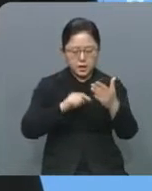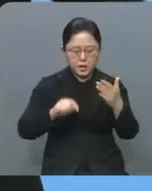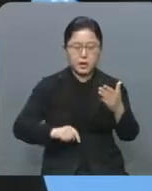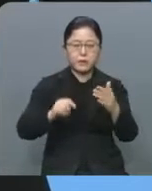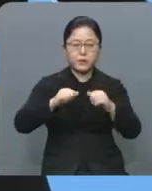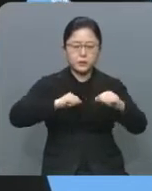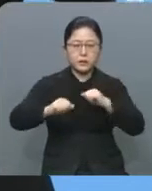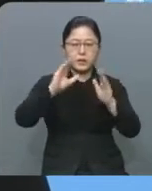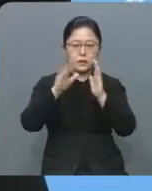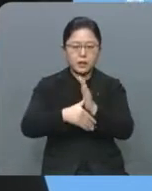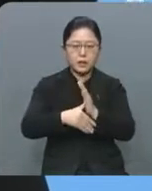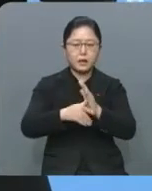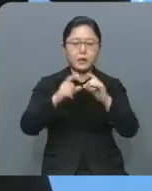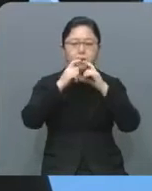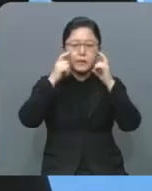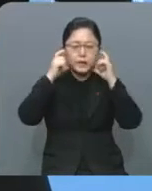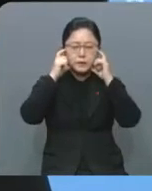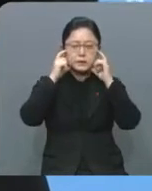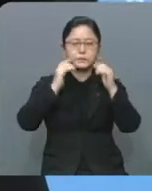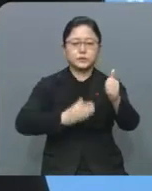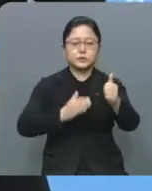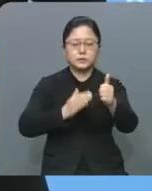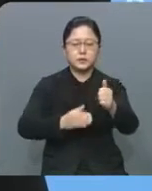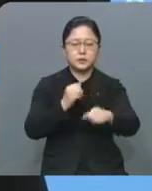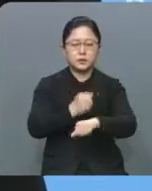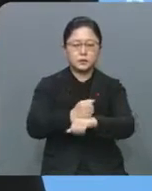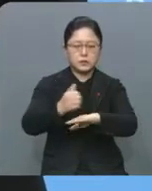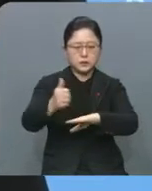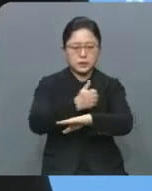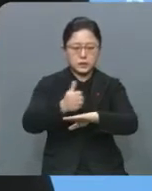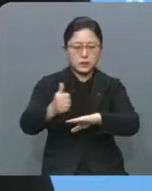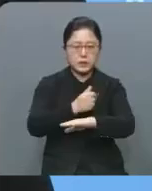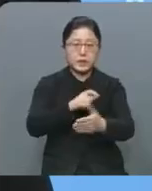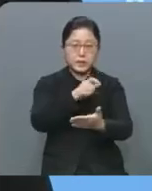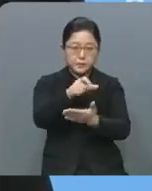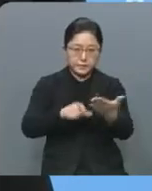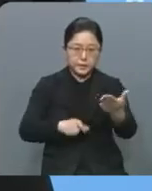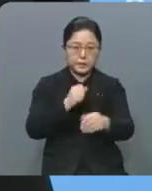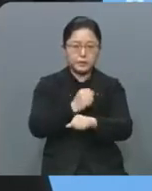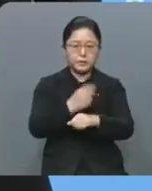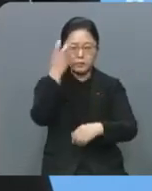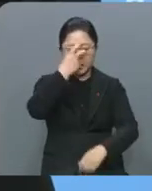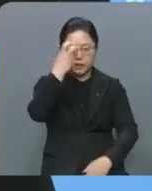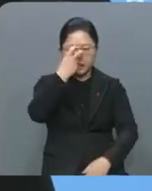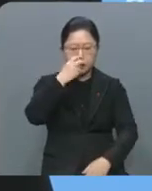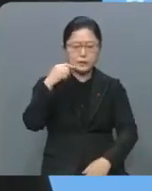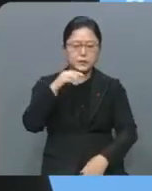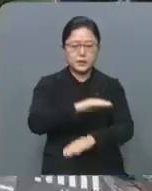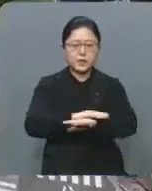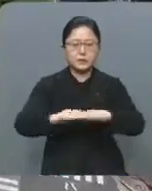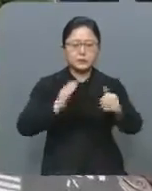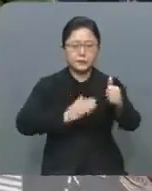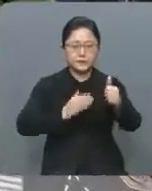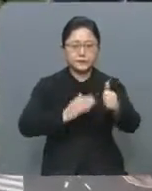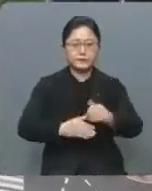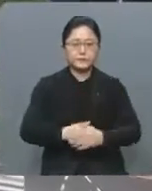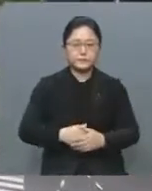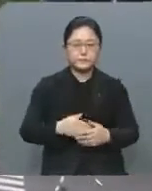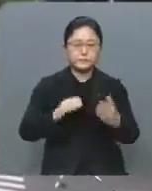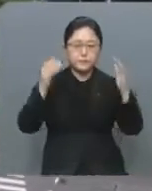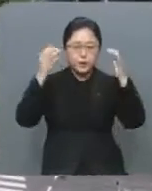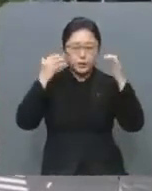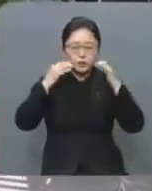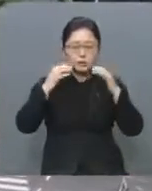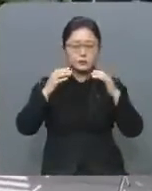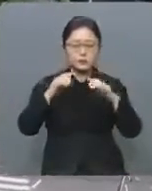있어서 마스크를 반드시 착용을 해 주시고, 출입자 명부 작성이나 관리를 좀 철제해 주시기 바랍니다. 지난 여름